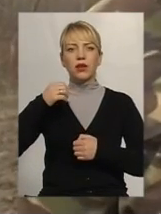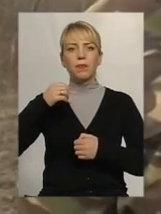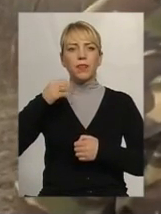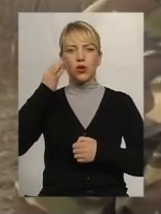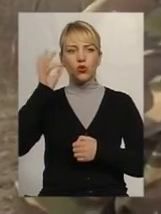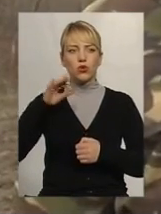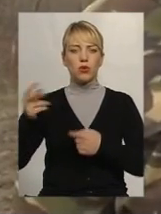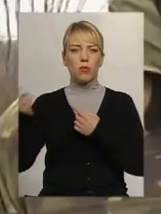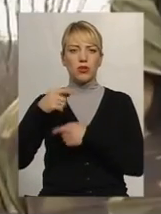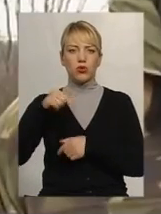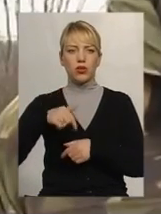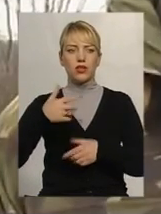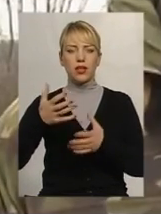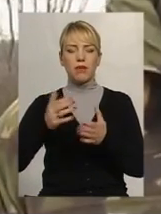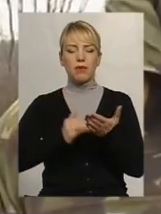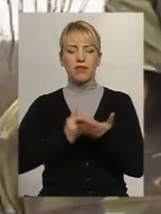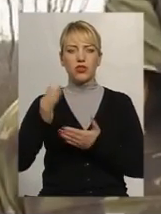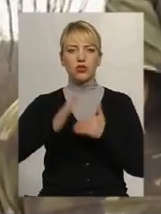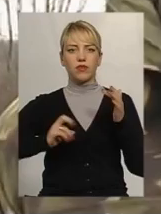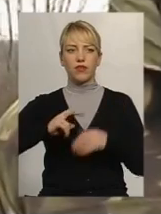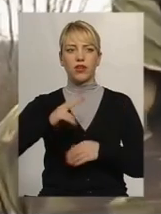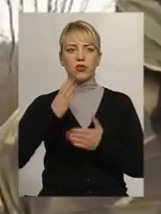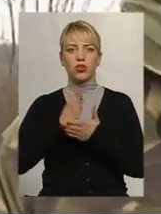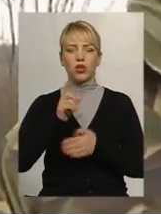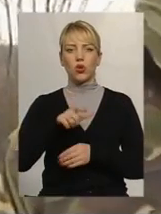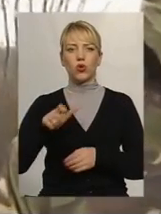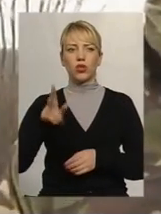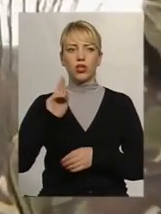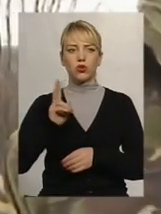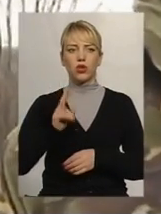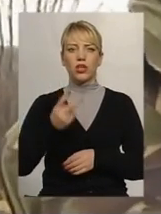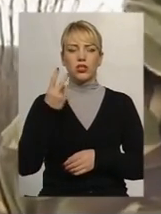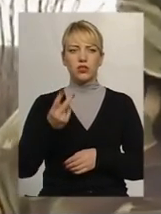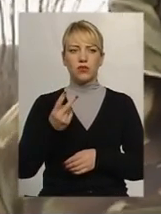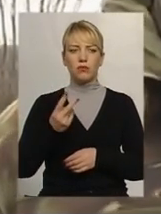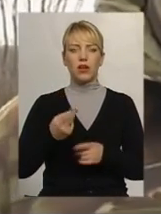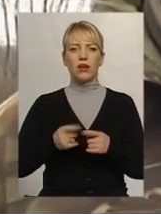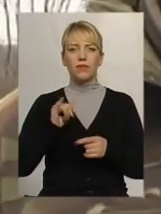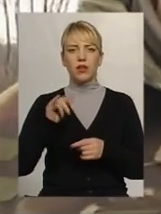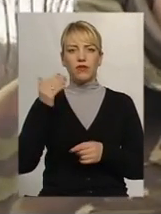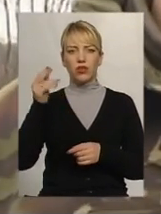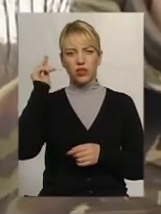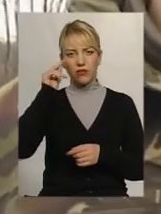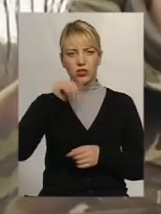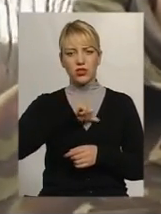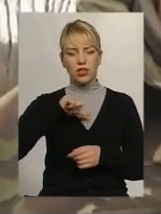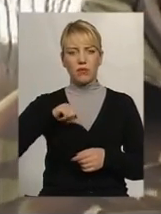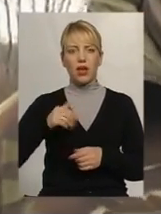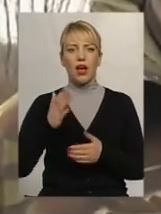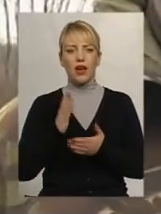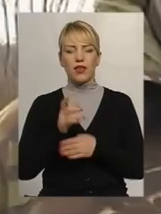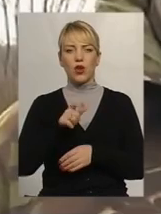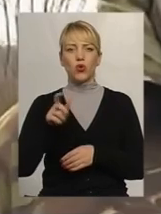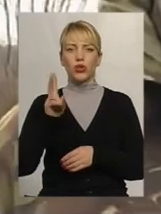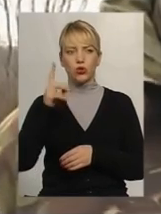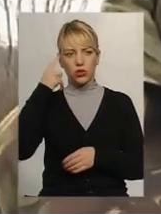до нас підвищувати кваліфікацію. Є люди, які є з нуля, скажімо так, і вони навчаються самі. А є люди,